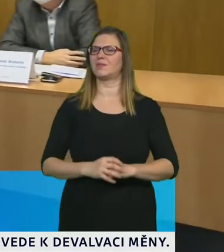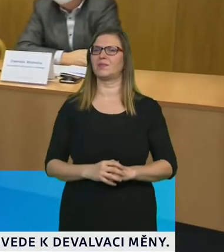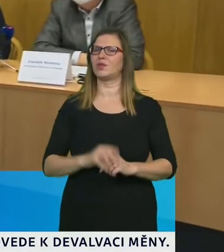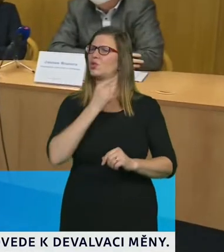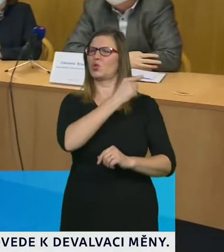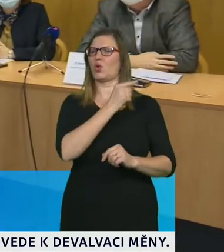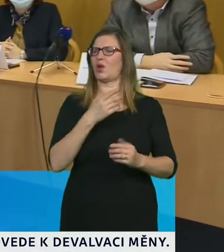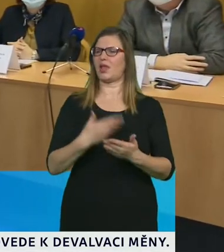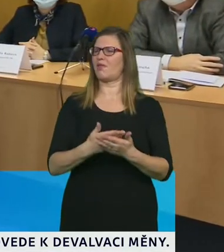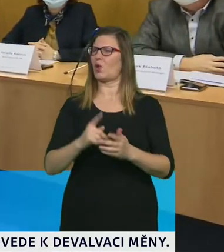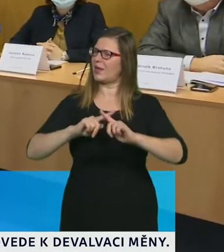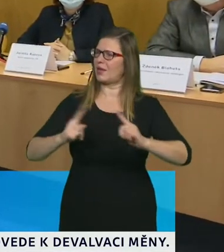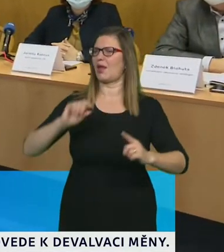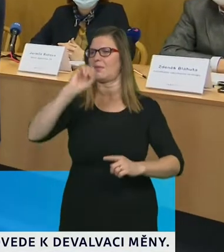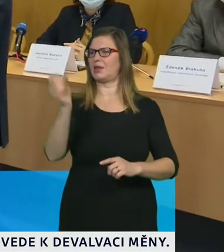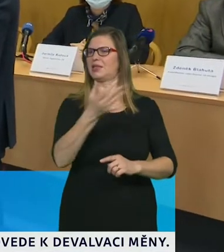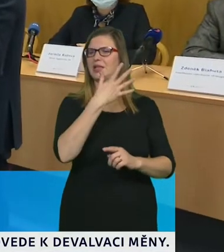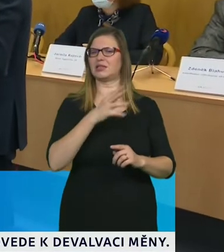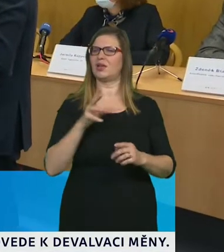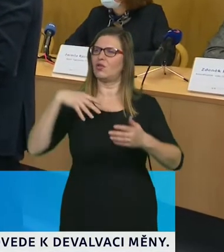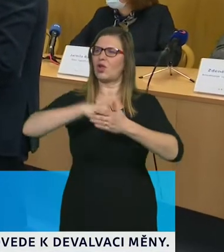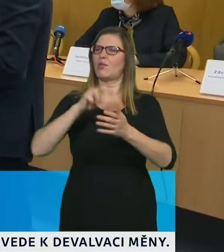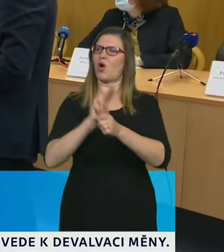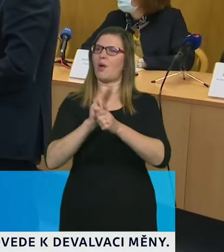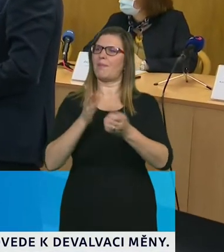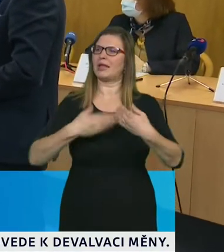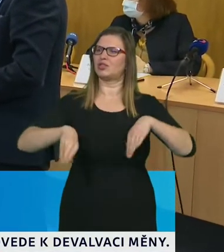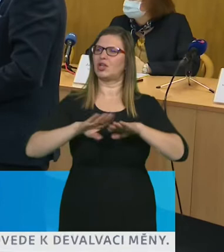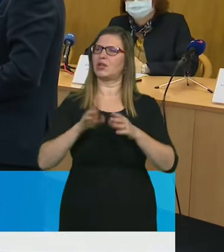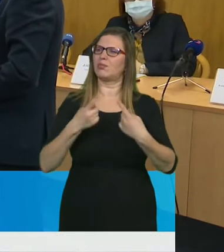o opatřeních, která můžeme každý udělat.